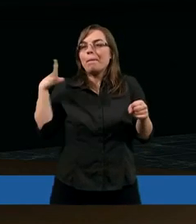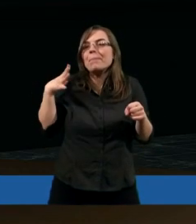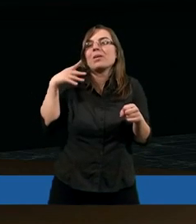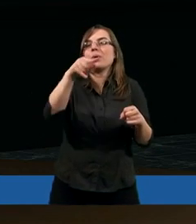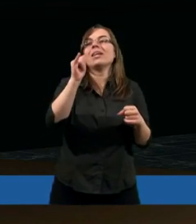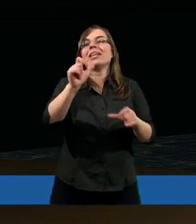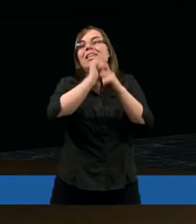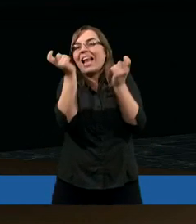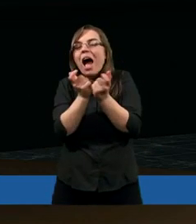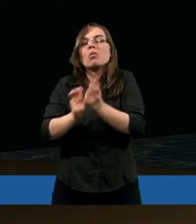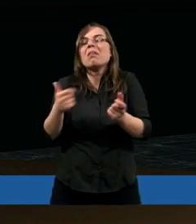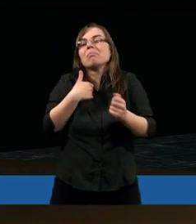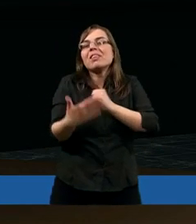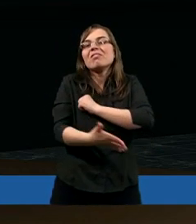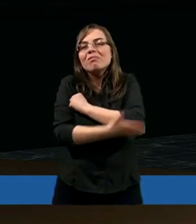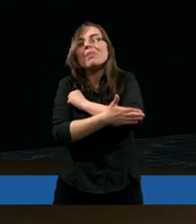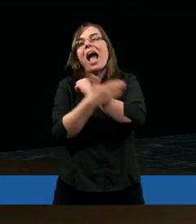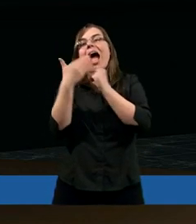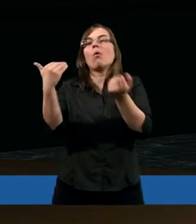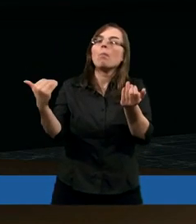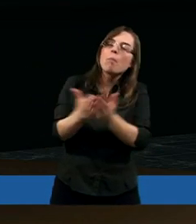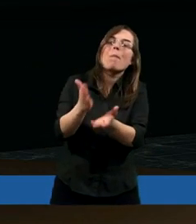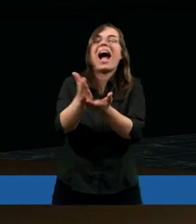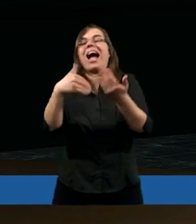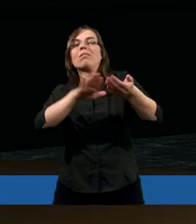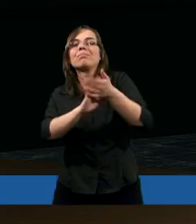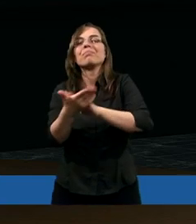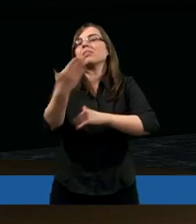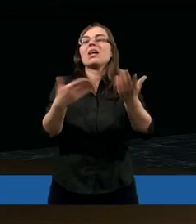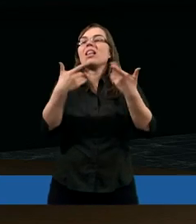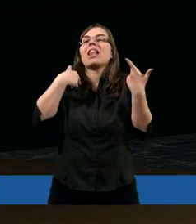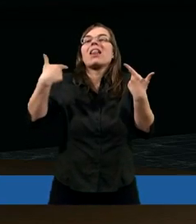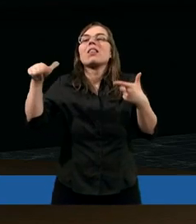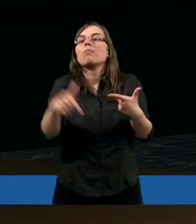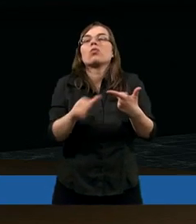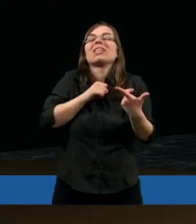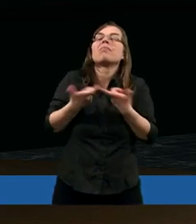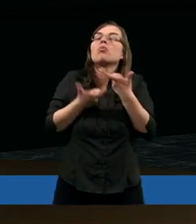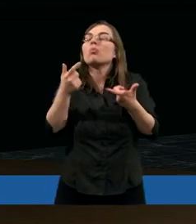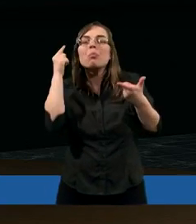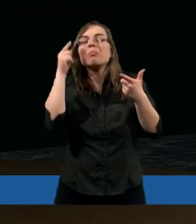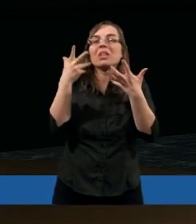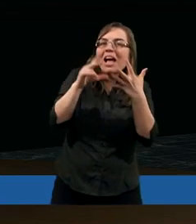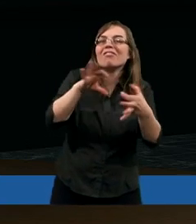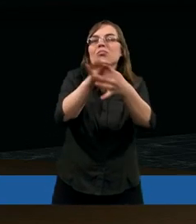były tam i cały czas pomagały. Które co więcej przychodzą i ja ich nie muszę jakoś prosić. One są chętne.